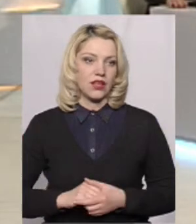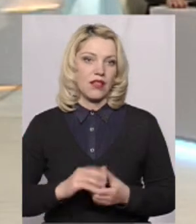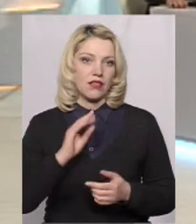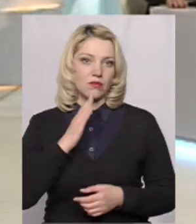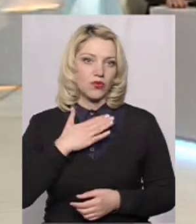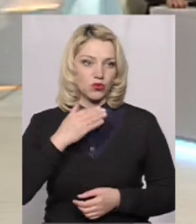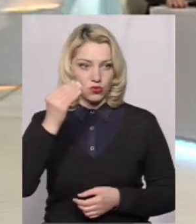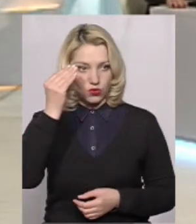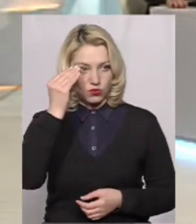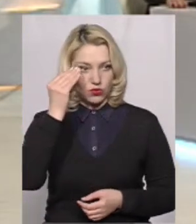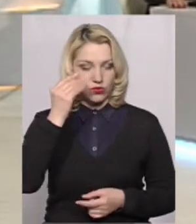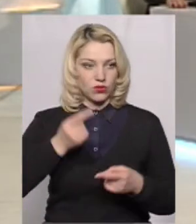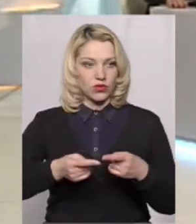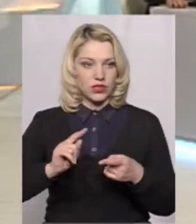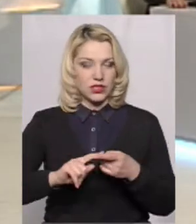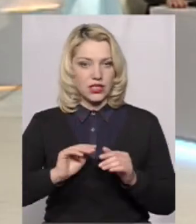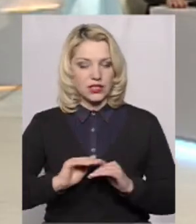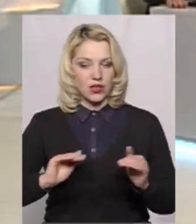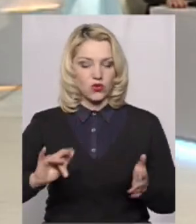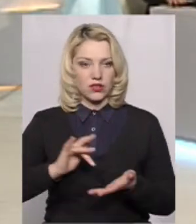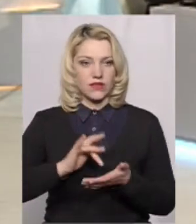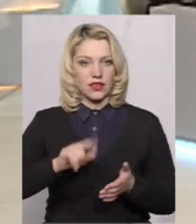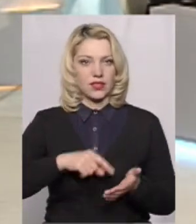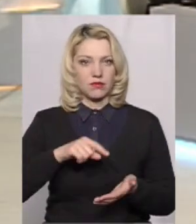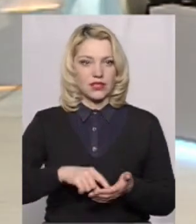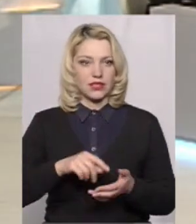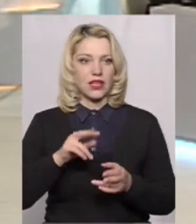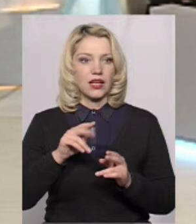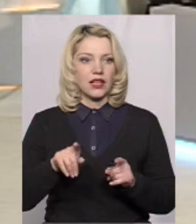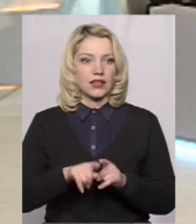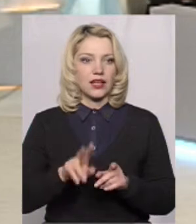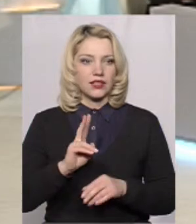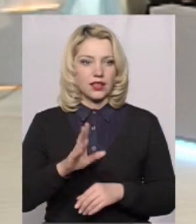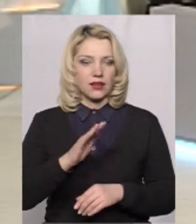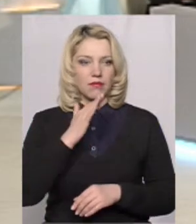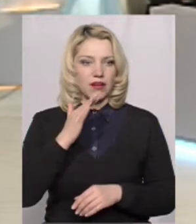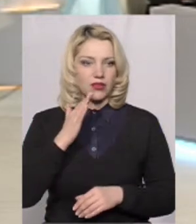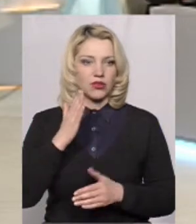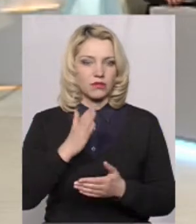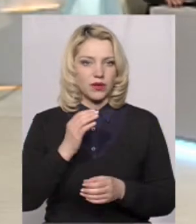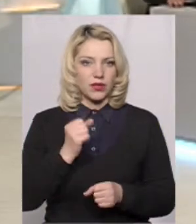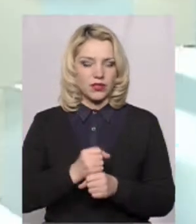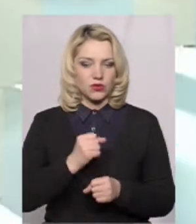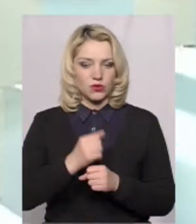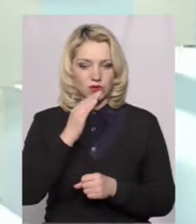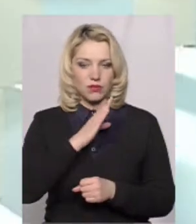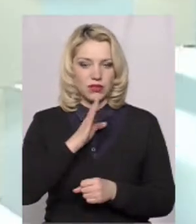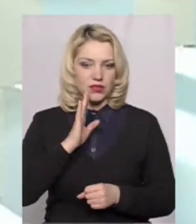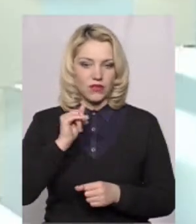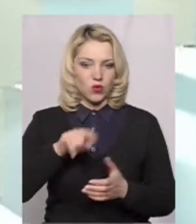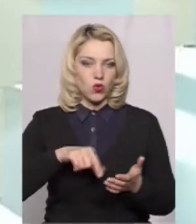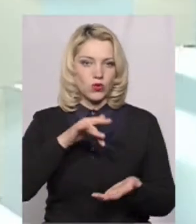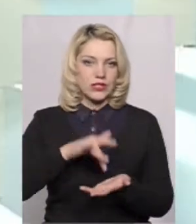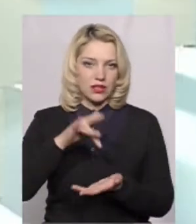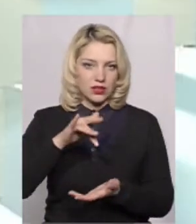мою думку, це садочки в центрі міста, так як багато працює батьків в центрі, також